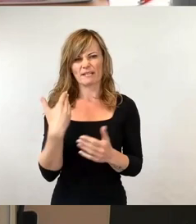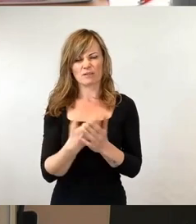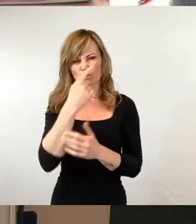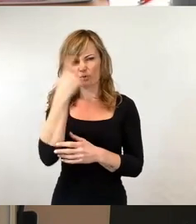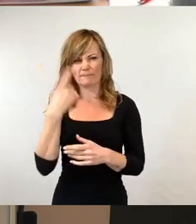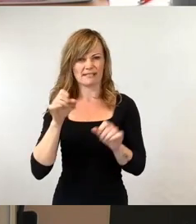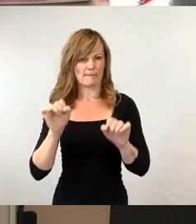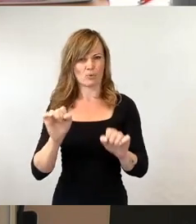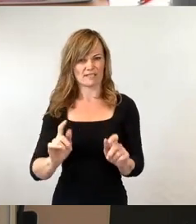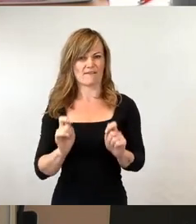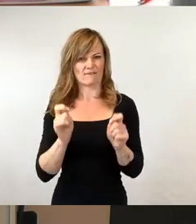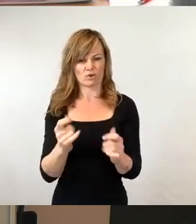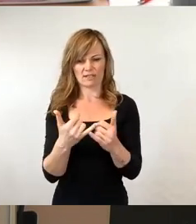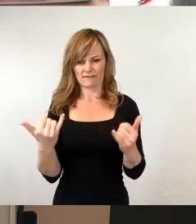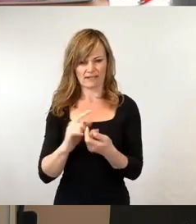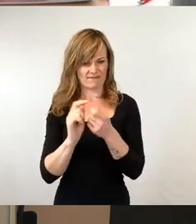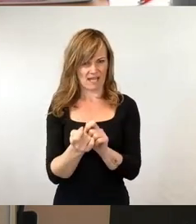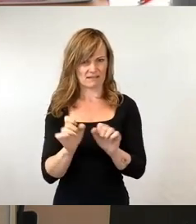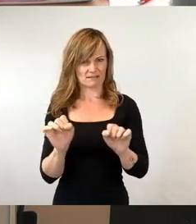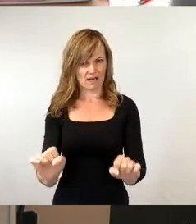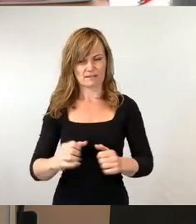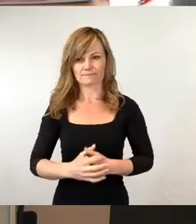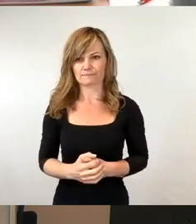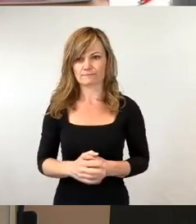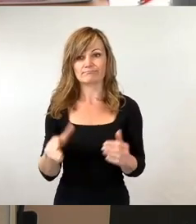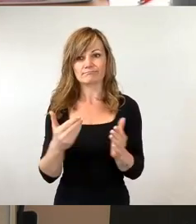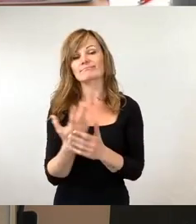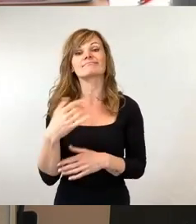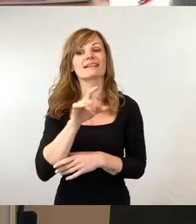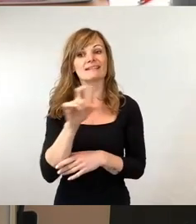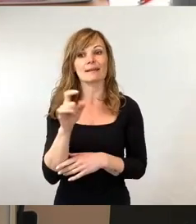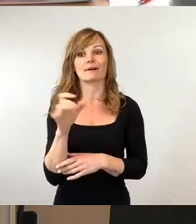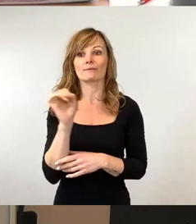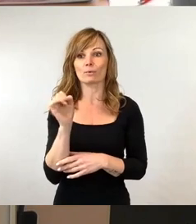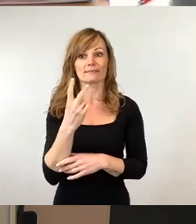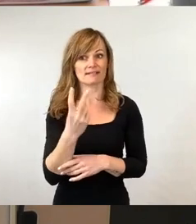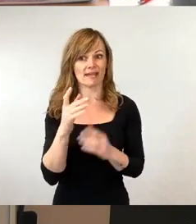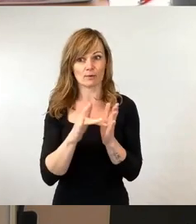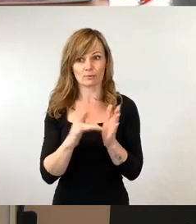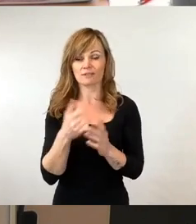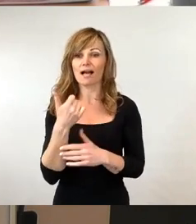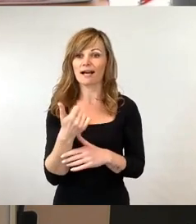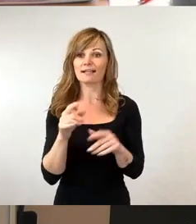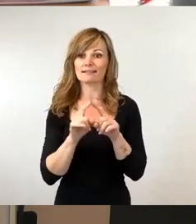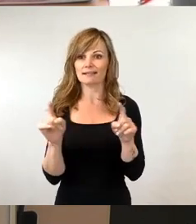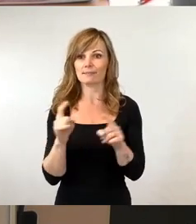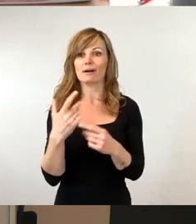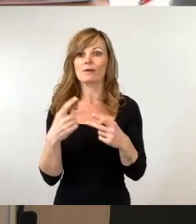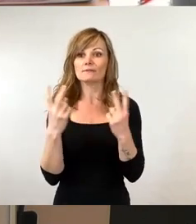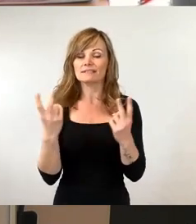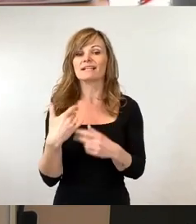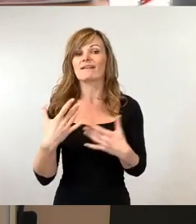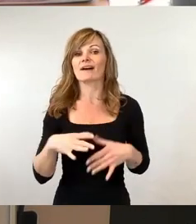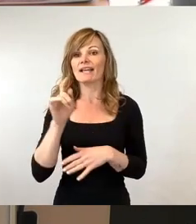kann. Und ich glaube, bei diesem Thema liegt das an zwei Gründen. Das eine ist, ganz offensichtlich haben die Freien Wähler nicht den Unterschied